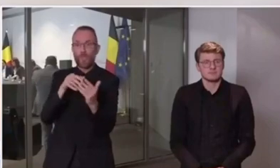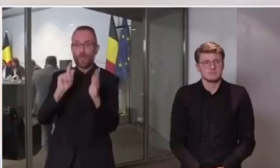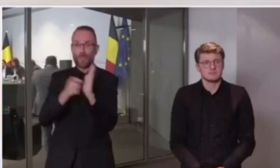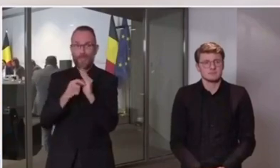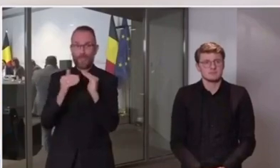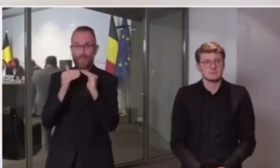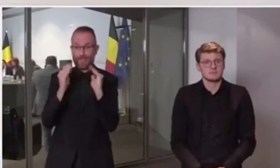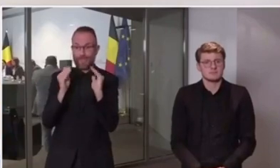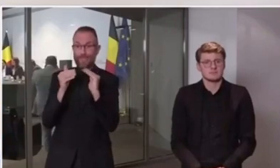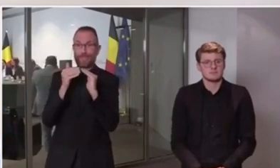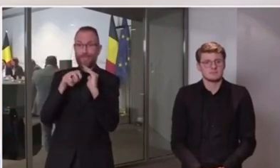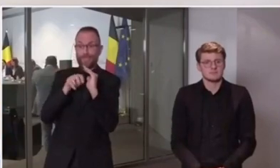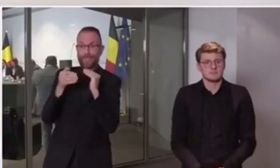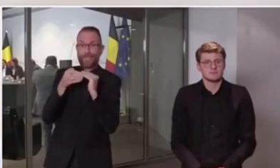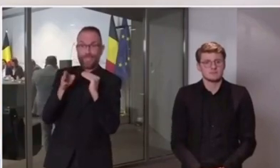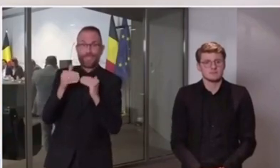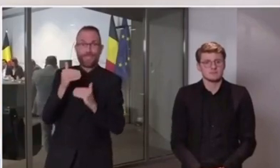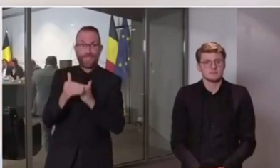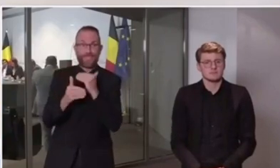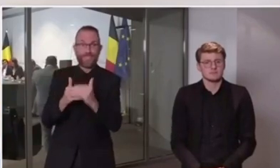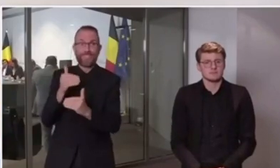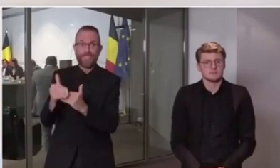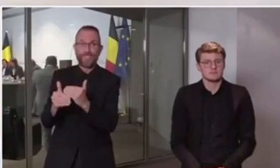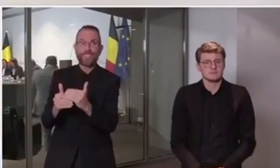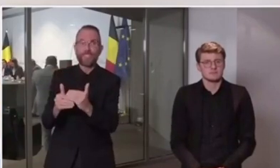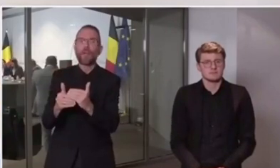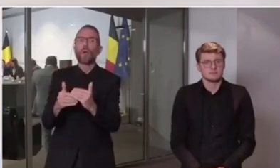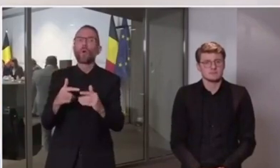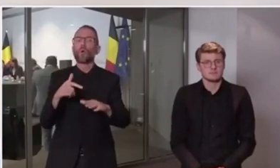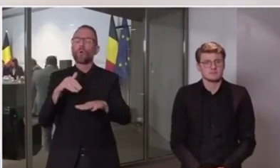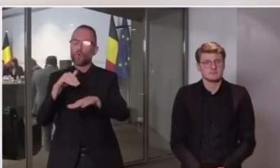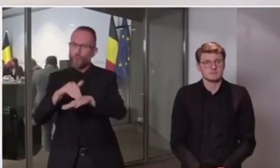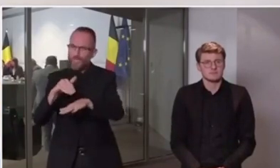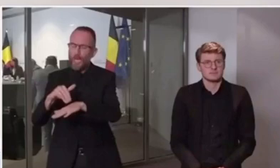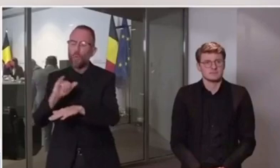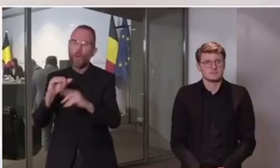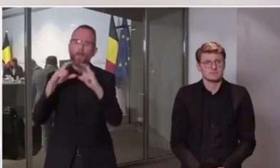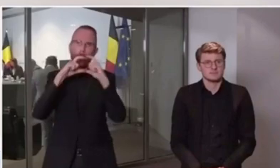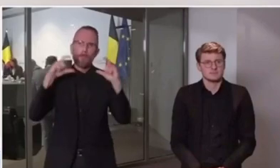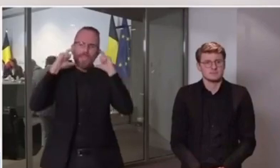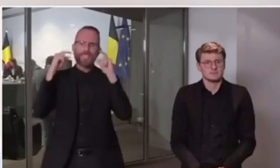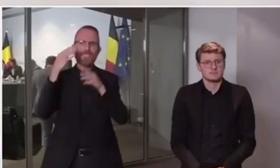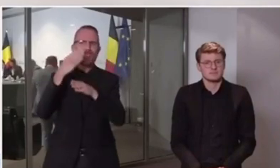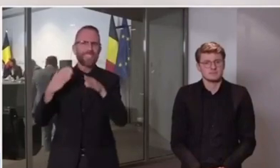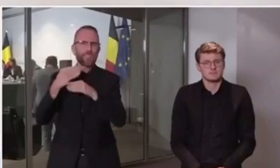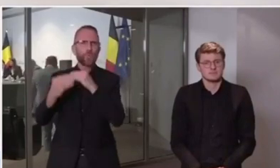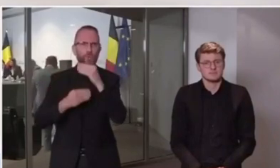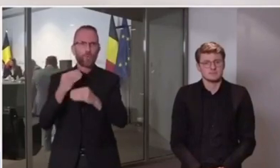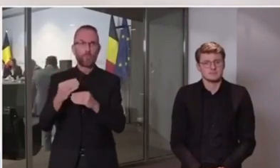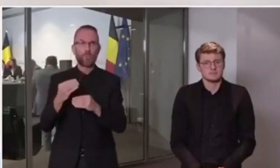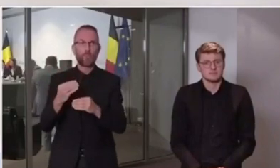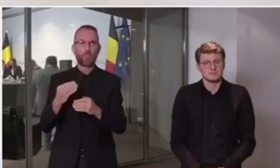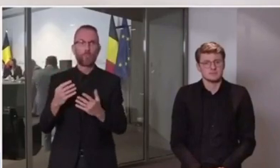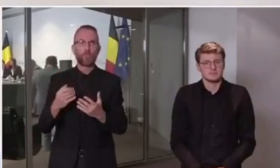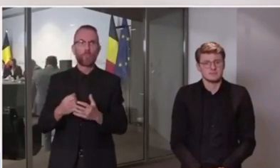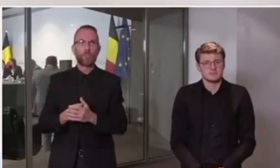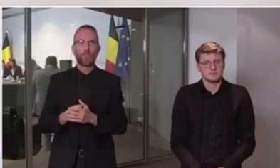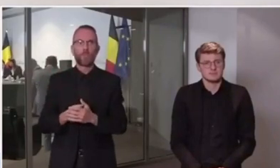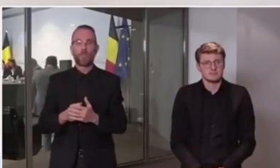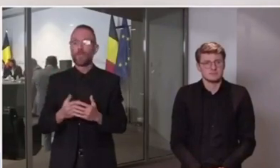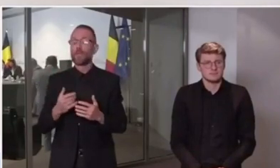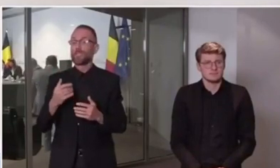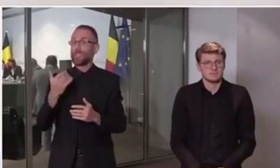situation où les distances de sécurité ne peuvent être respectées. Pour y parvenir, il va sans dire que l'effort sera